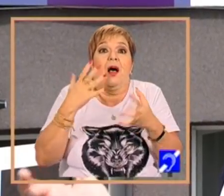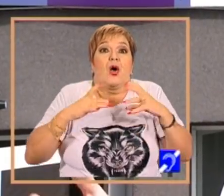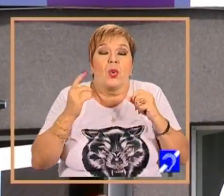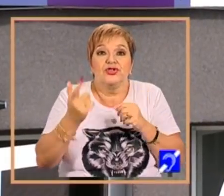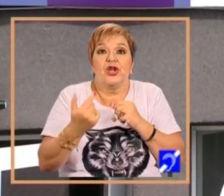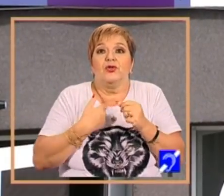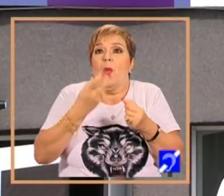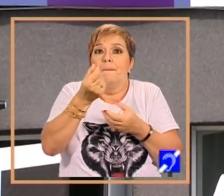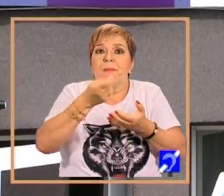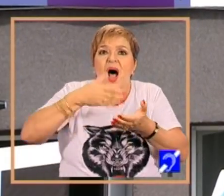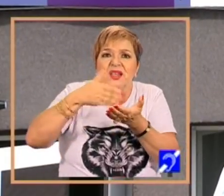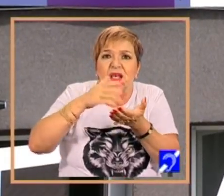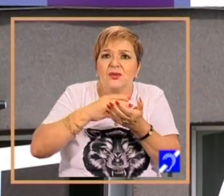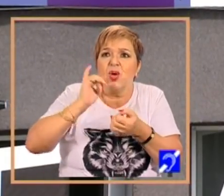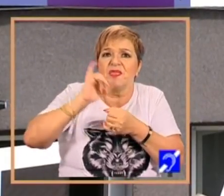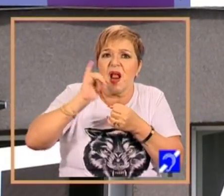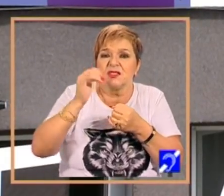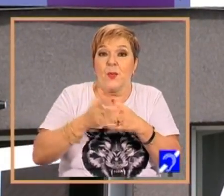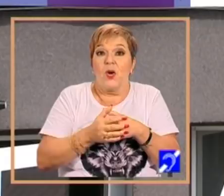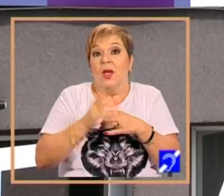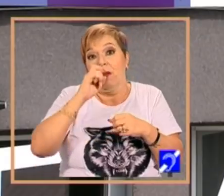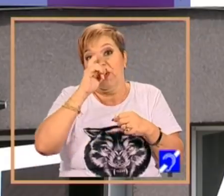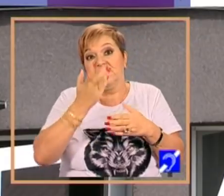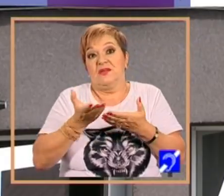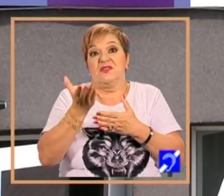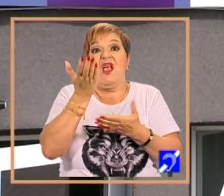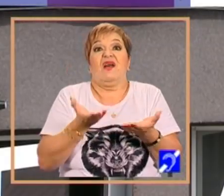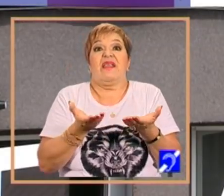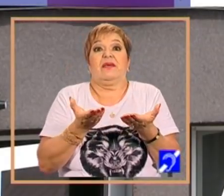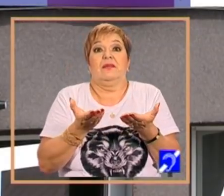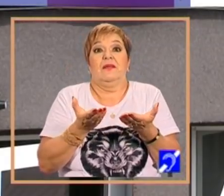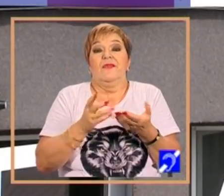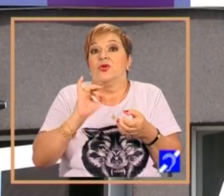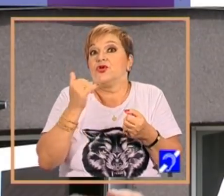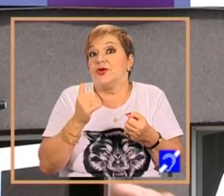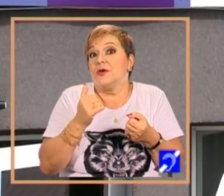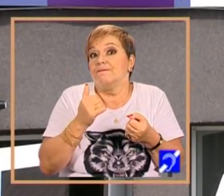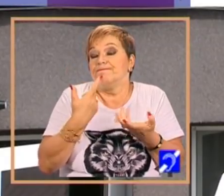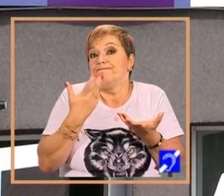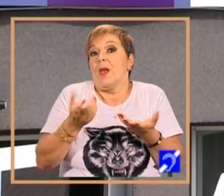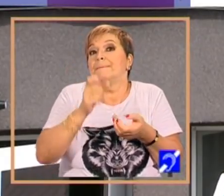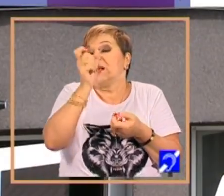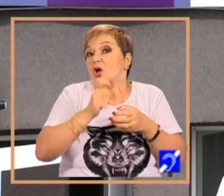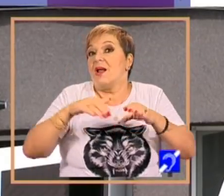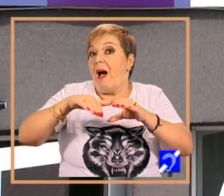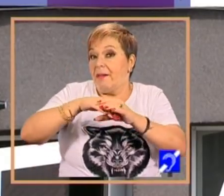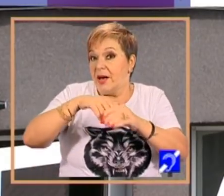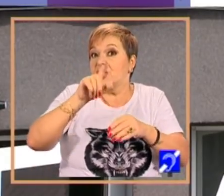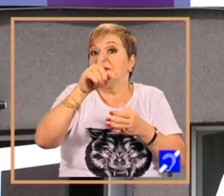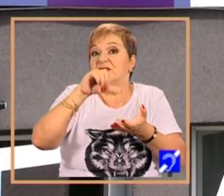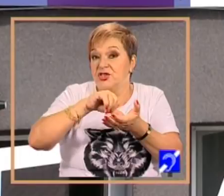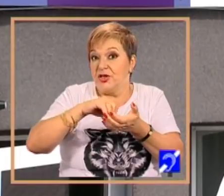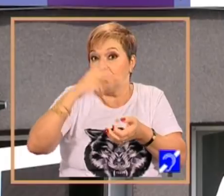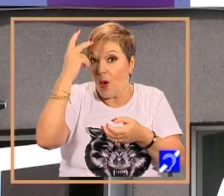deranjul deplasării, pretențiile cresc foarte mult. Și atunci personalul a înțeles